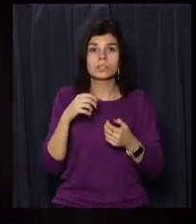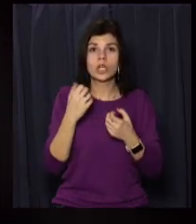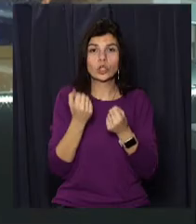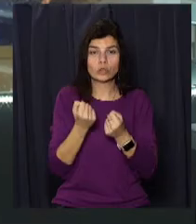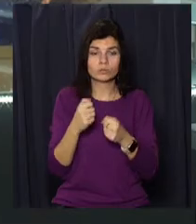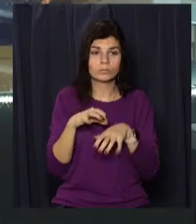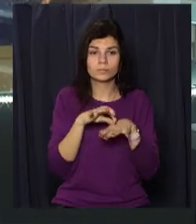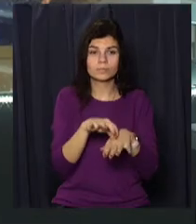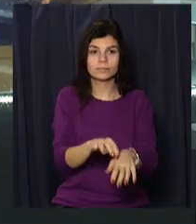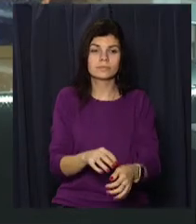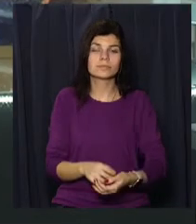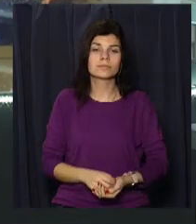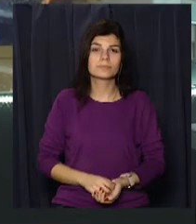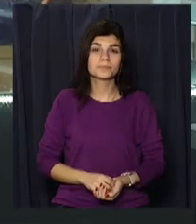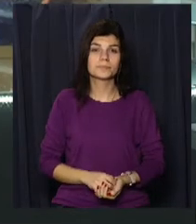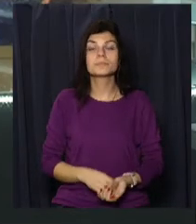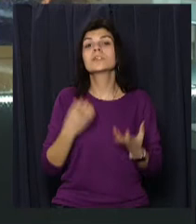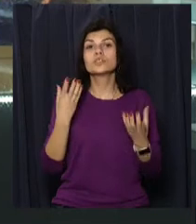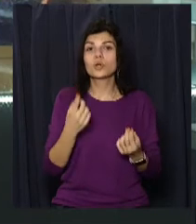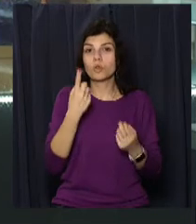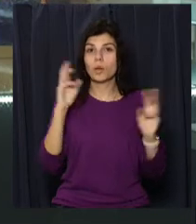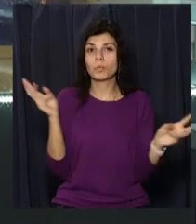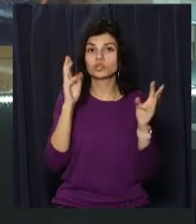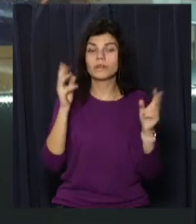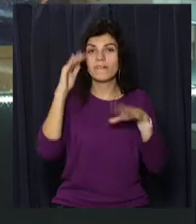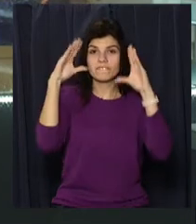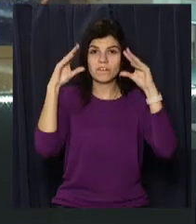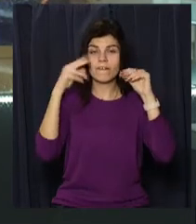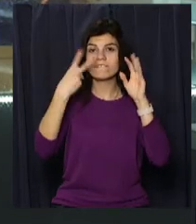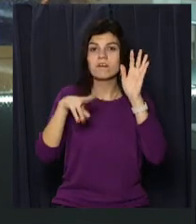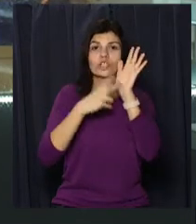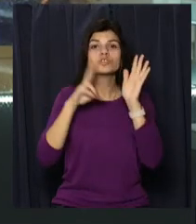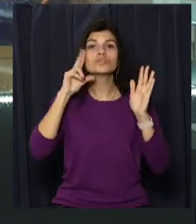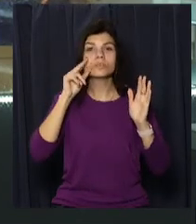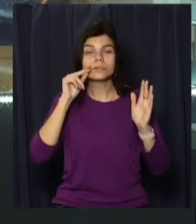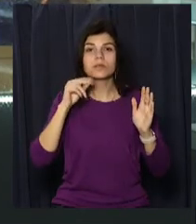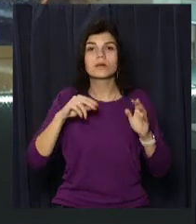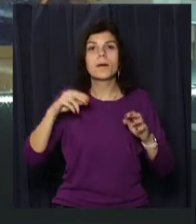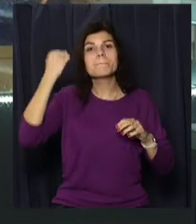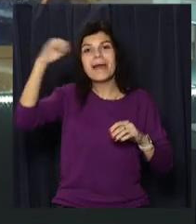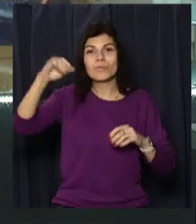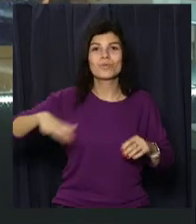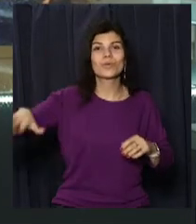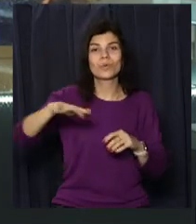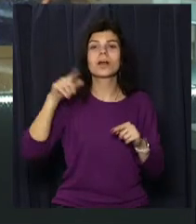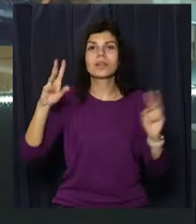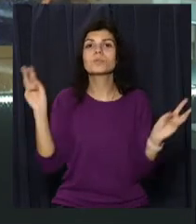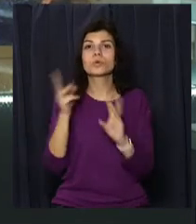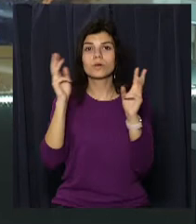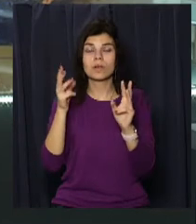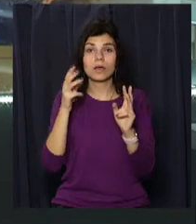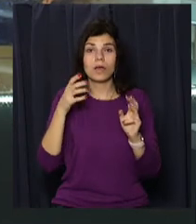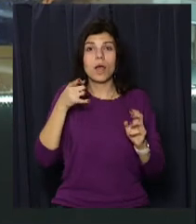І ще одна пожежа ввечері 27 грудня сталася на набережні перемоги. Там загорілася